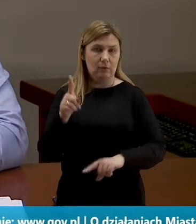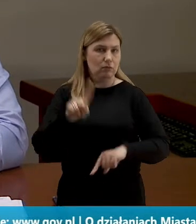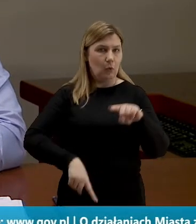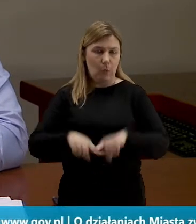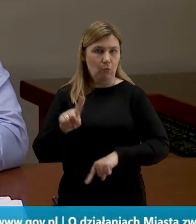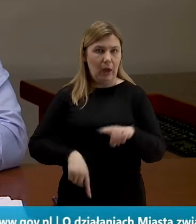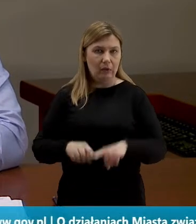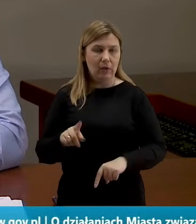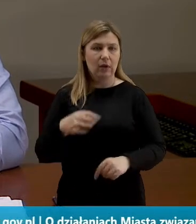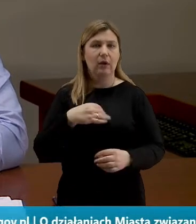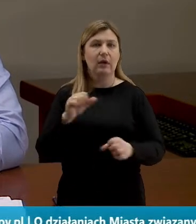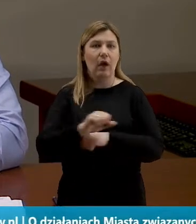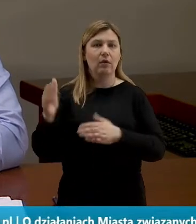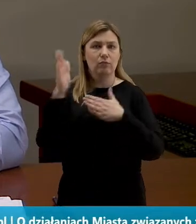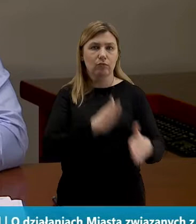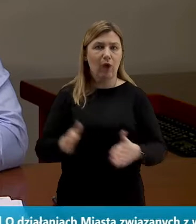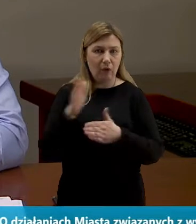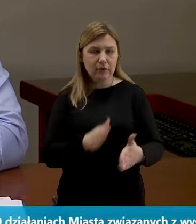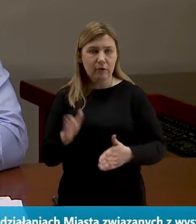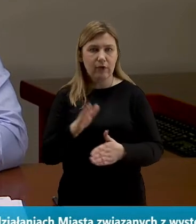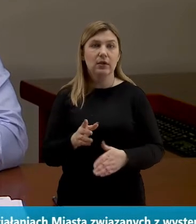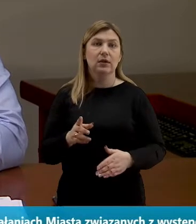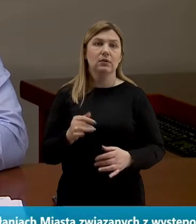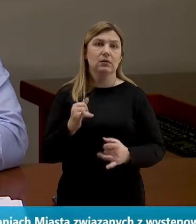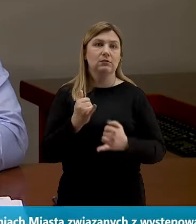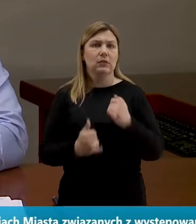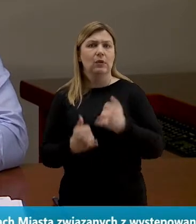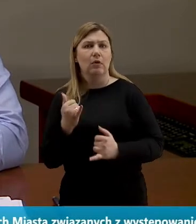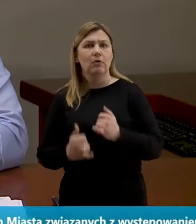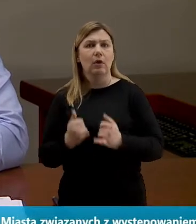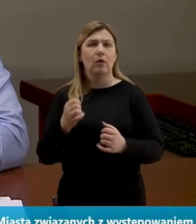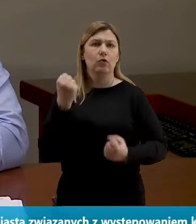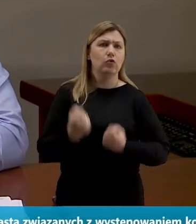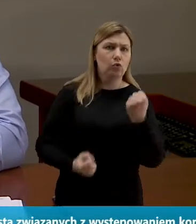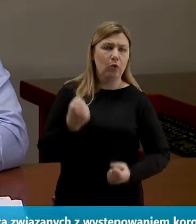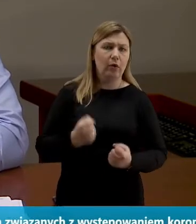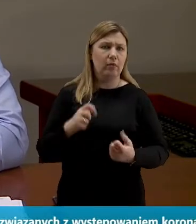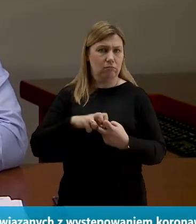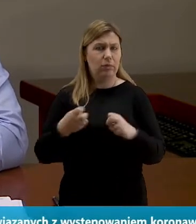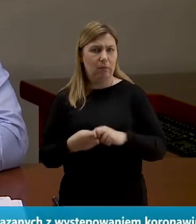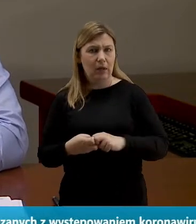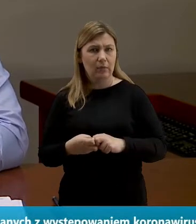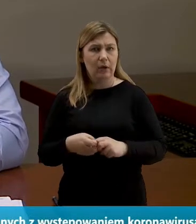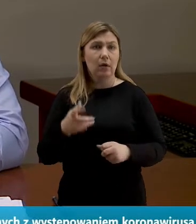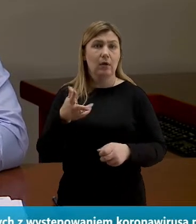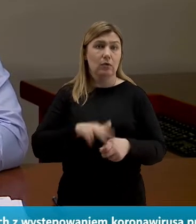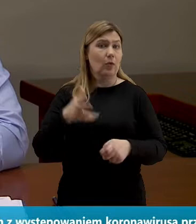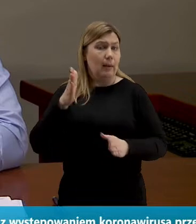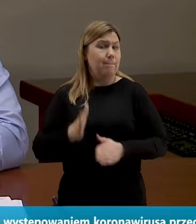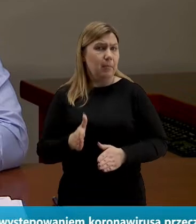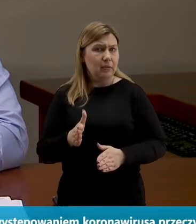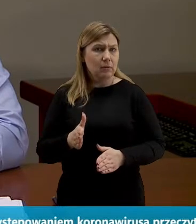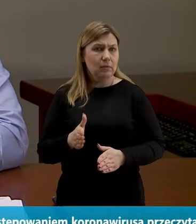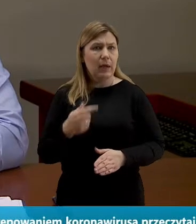zakłóceń. Jesteśmy przygotowani na ewentualne trudności czy komplikacje, które mogłyby się pojawić,